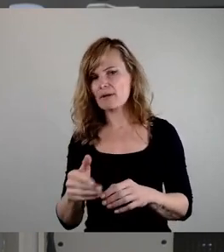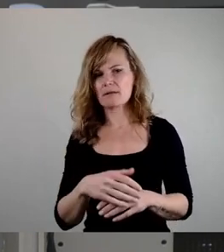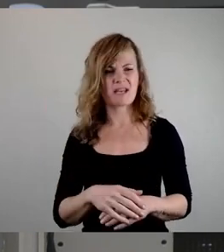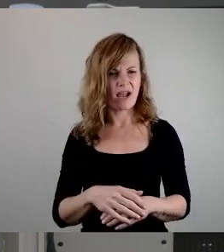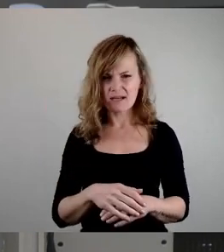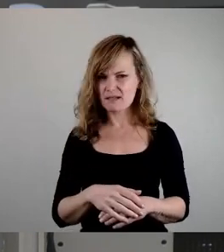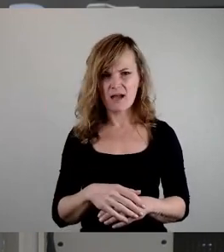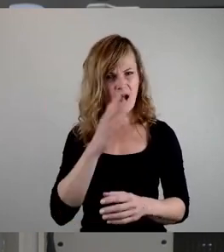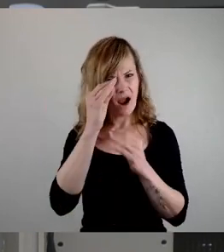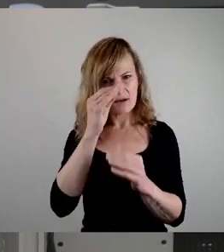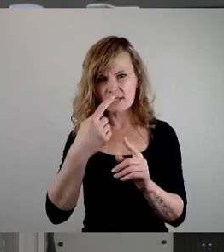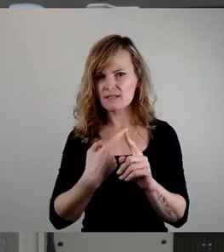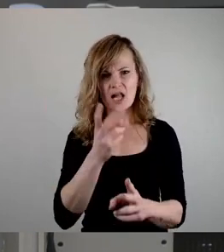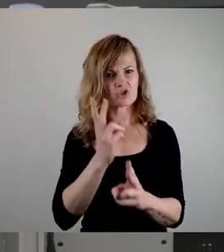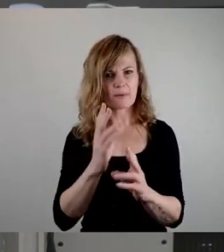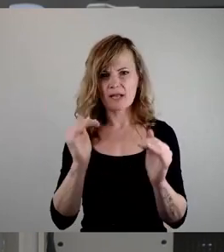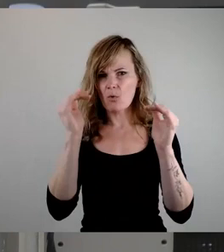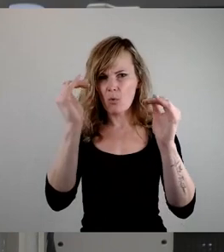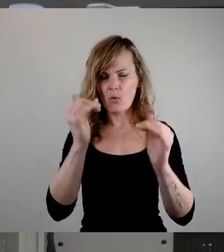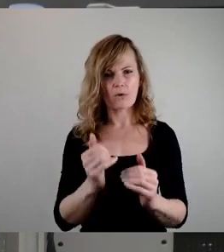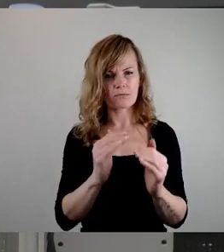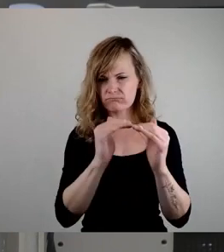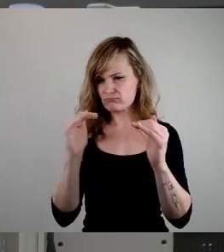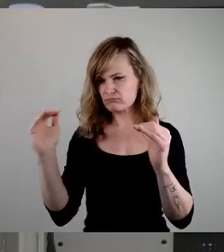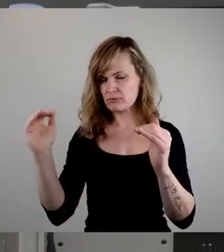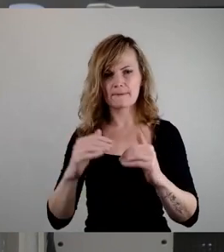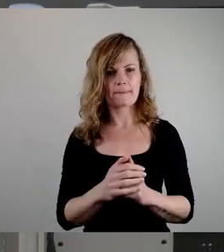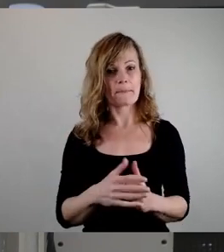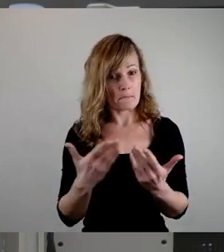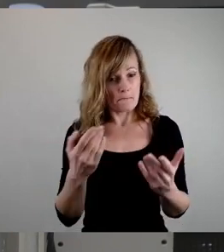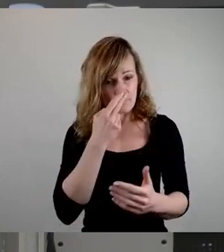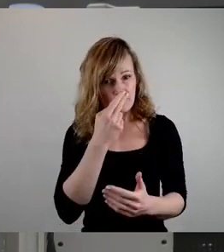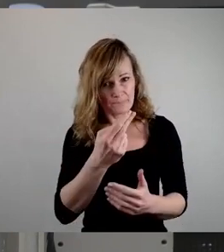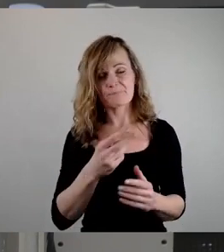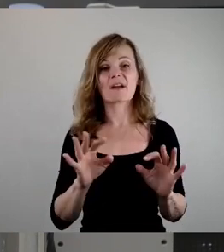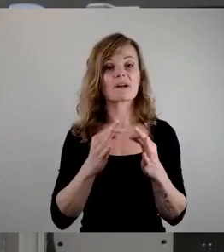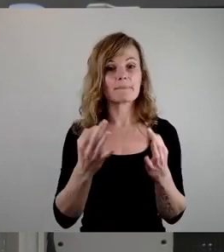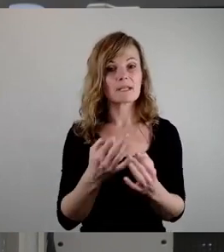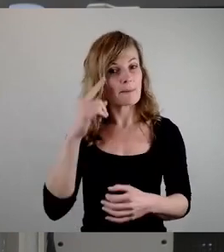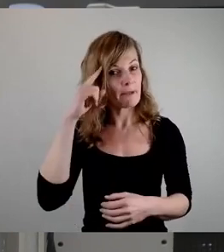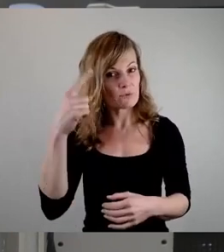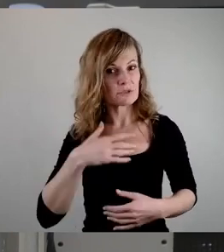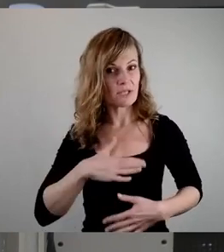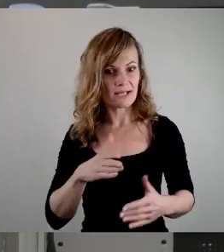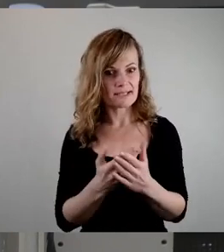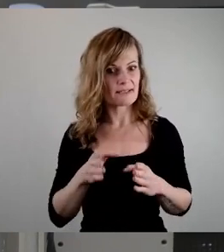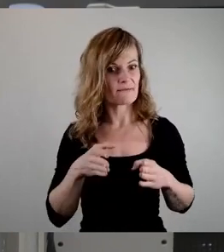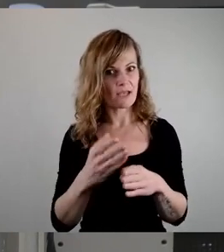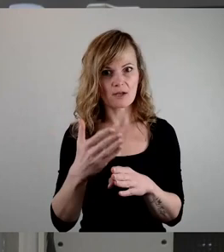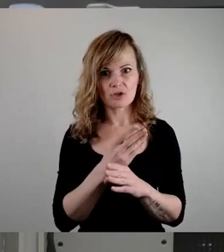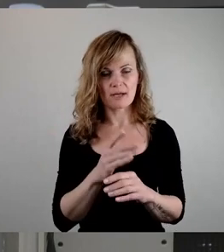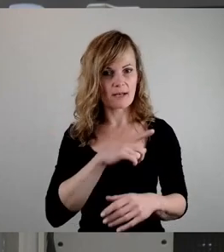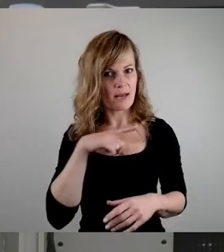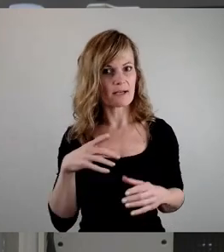hoch bleiben werden, die Anmeldezahlen zeigen also, dass Familien sich gerne und bewusst für diesen Weg des längeren gemeinsamen Lernens